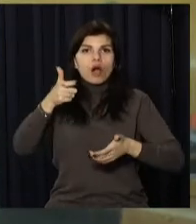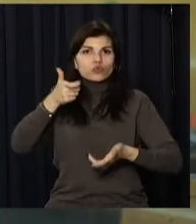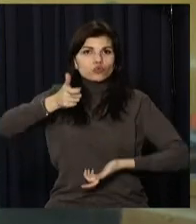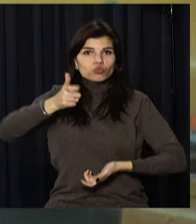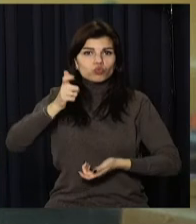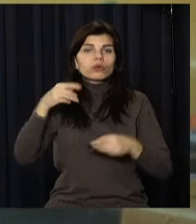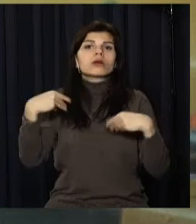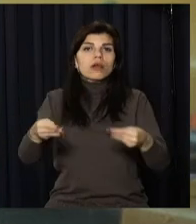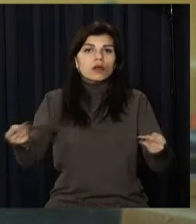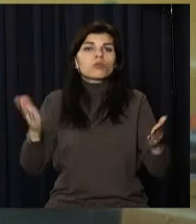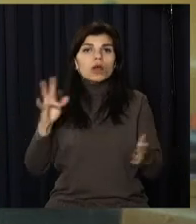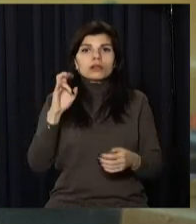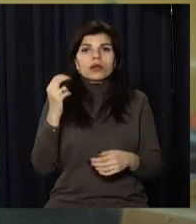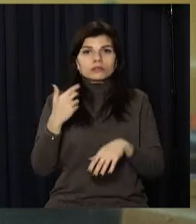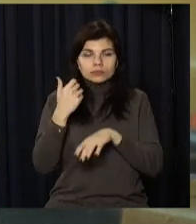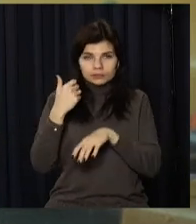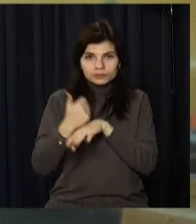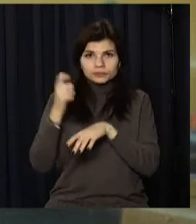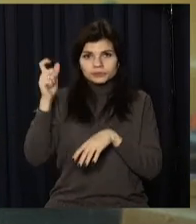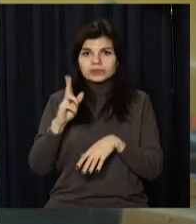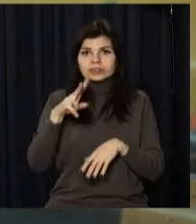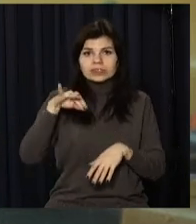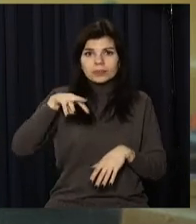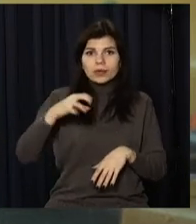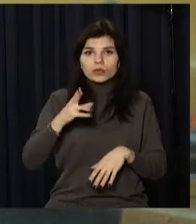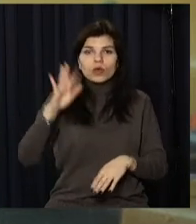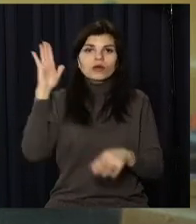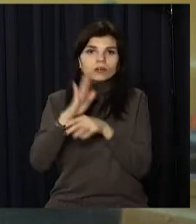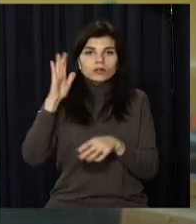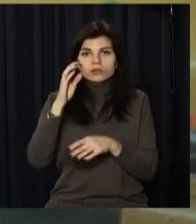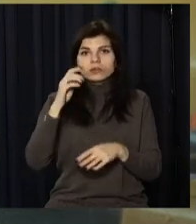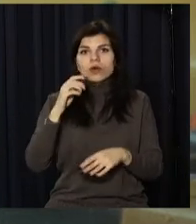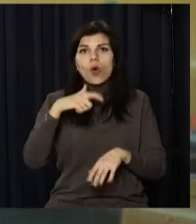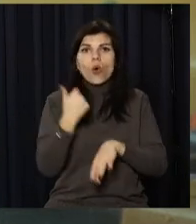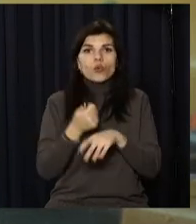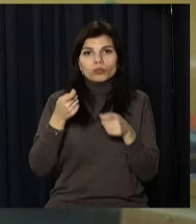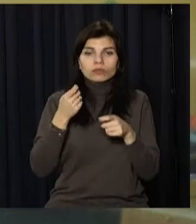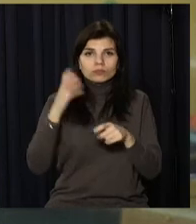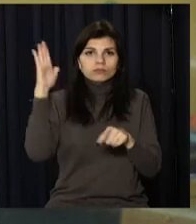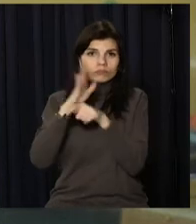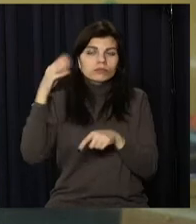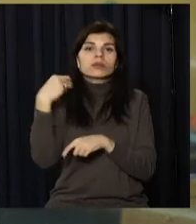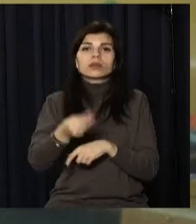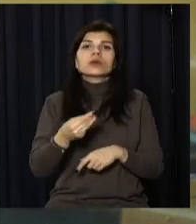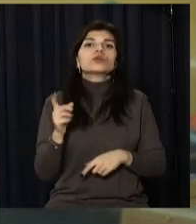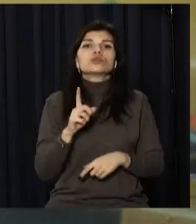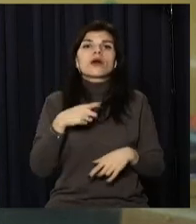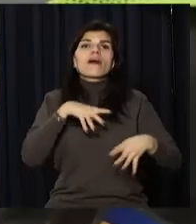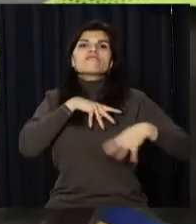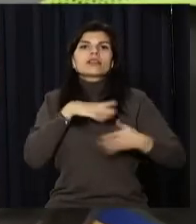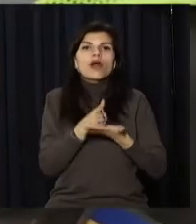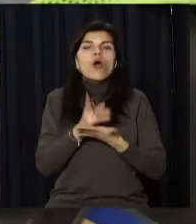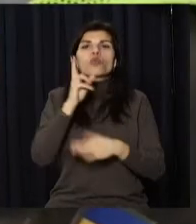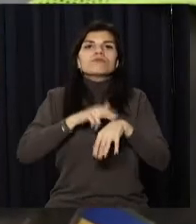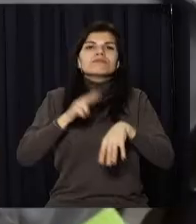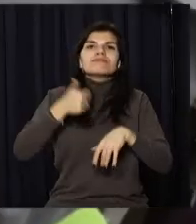Такий наказ сьогодні голова Нацполіції України Ігор Клименко віддав керівникам головних управлінь Нацполіції в областях. Ветеранам органів